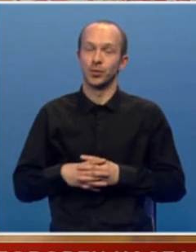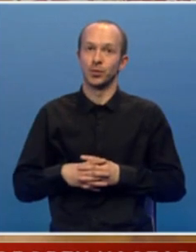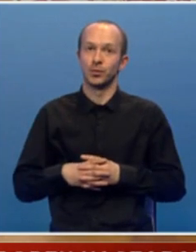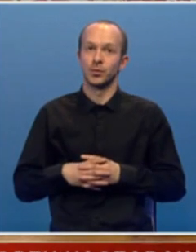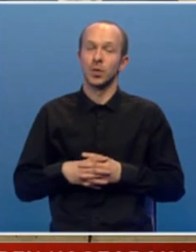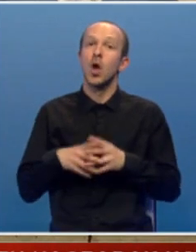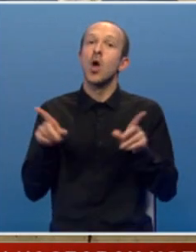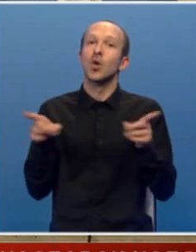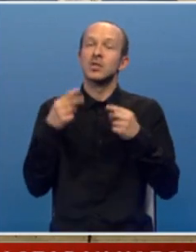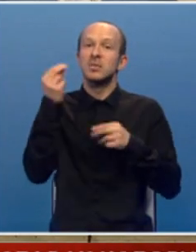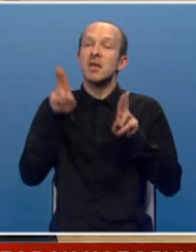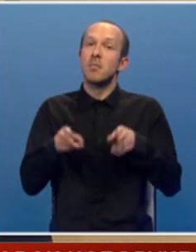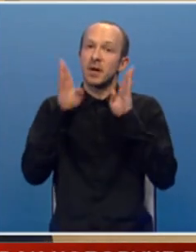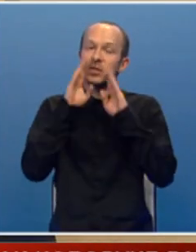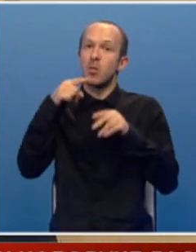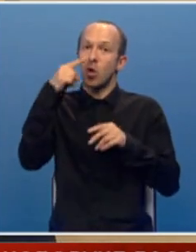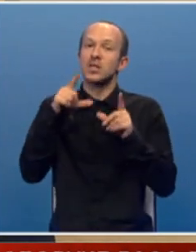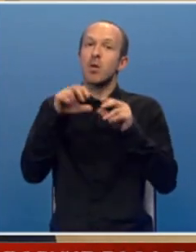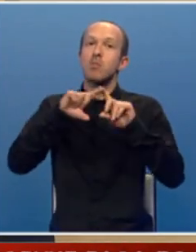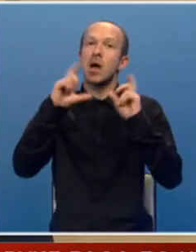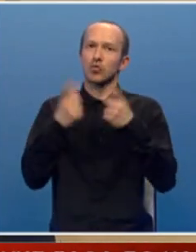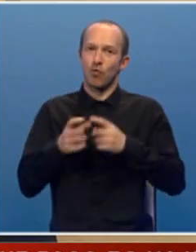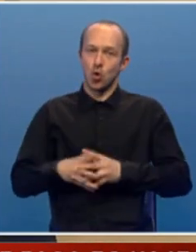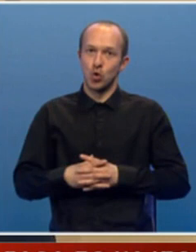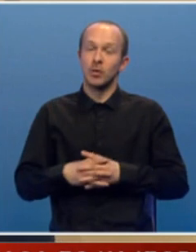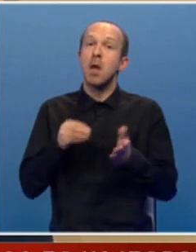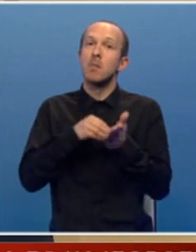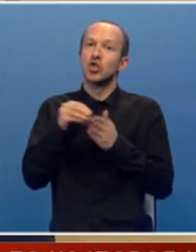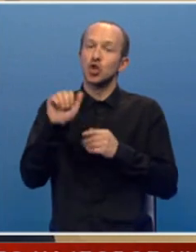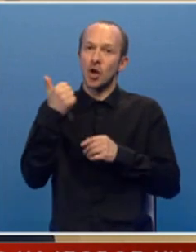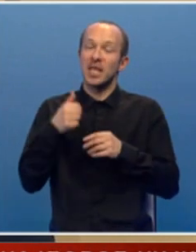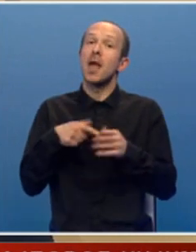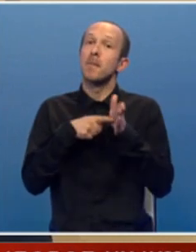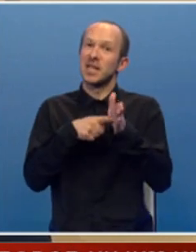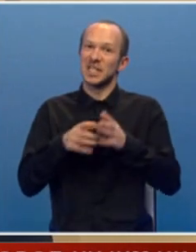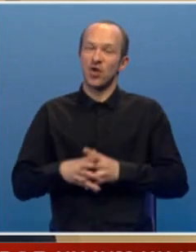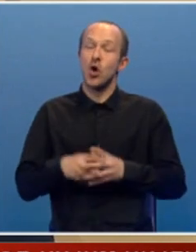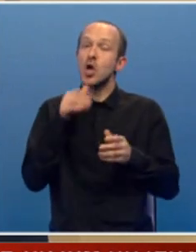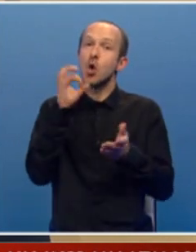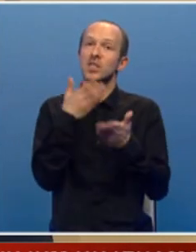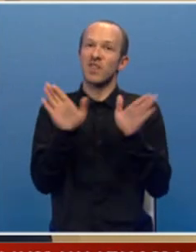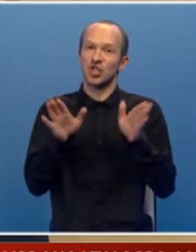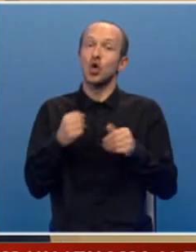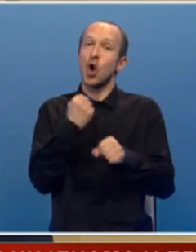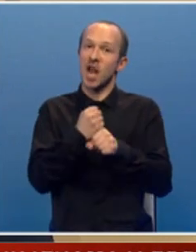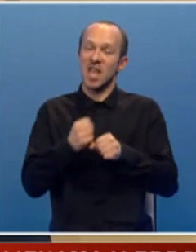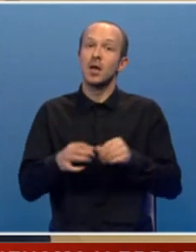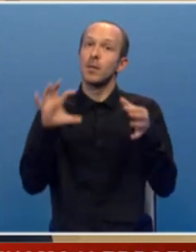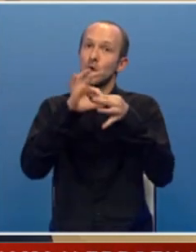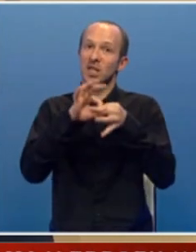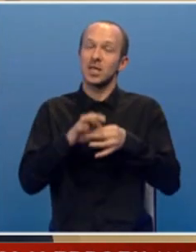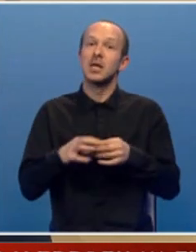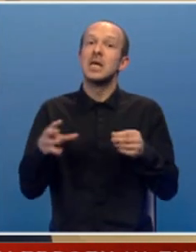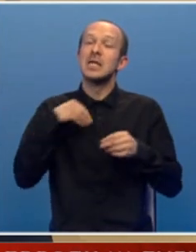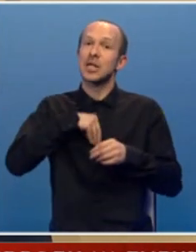Koncertom Srpskih pravoslavnih pojaca u Banskom dvoru Baštionik je predstavio i ozvaničio rad projekta